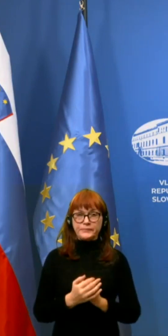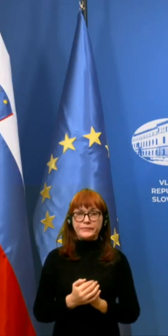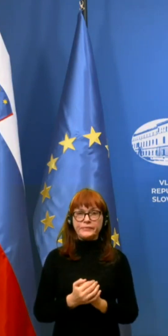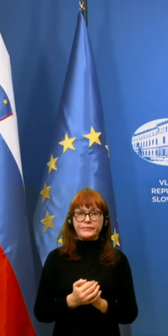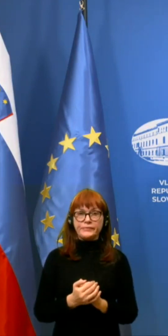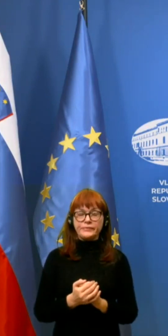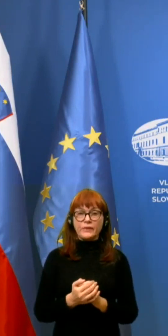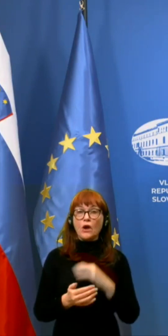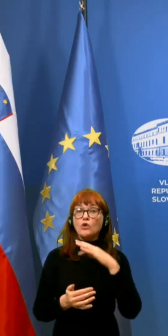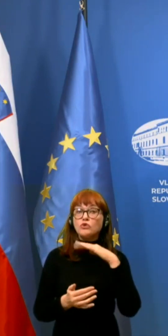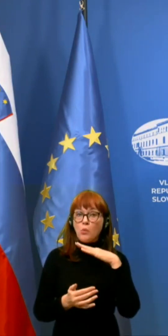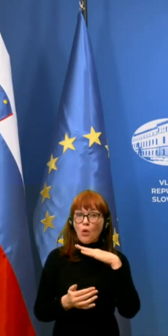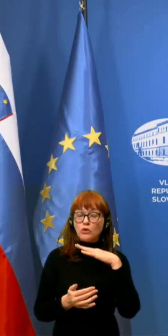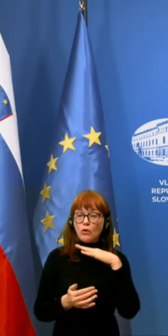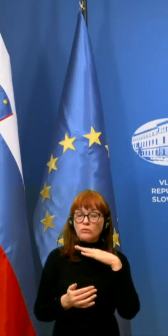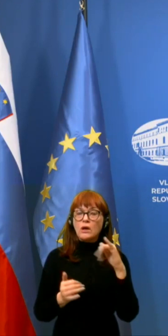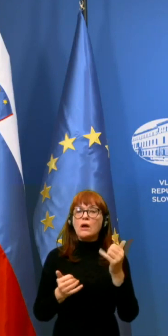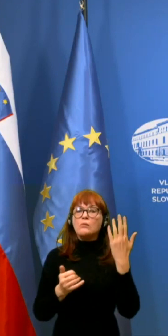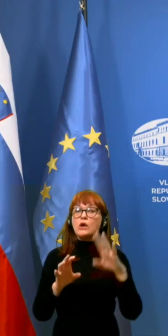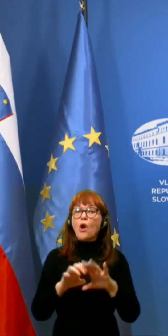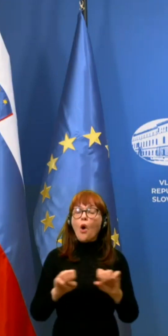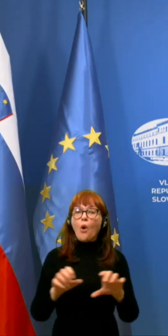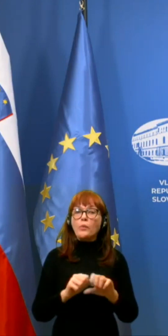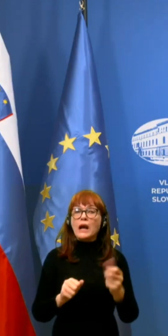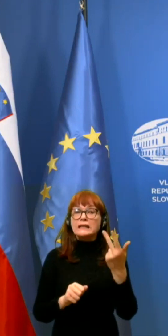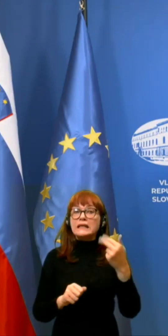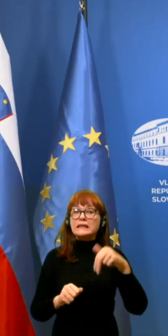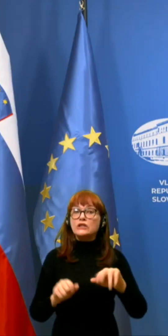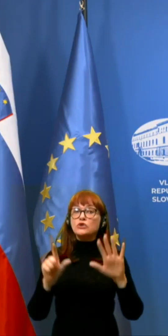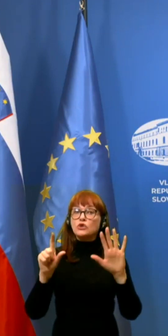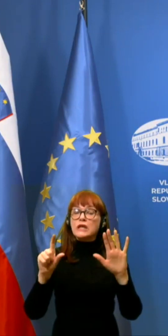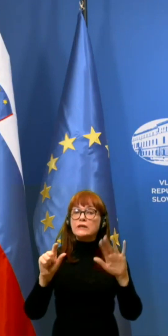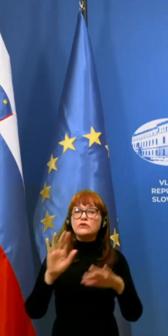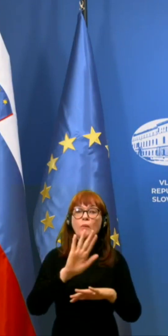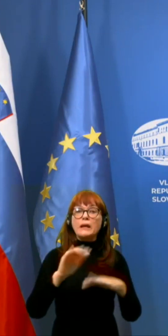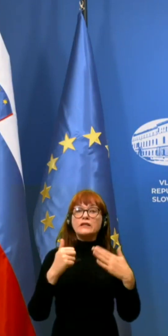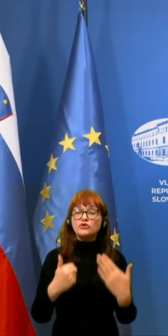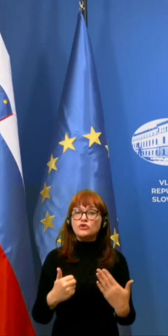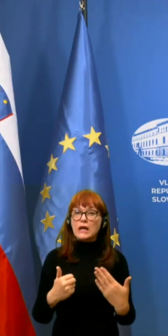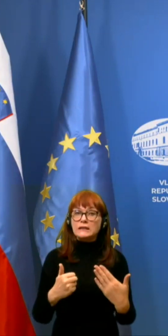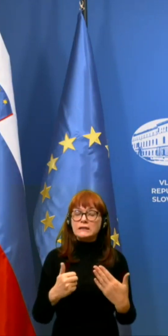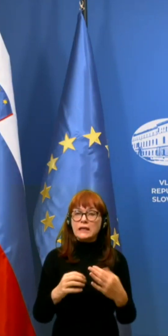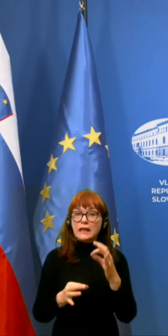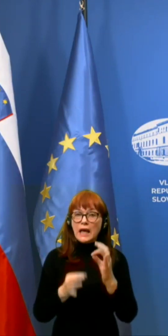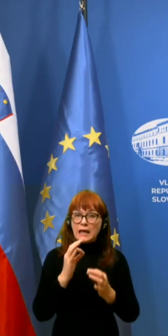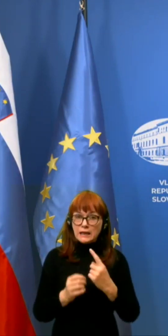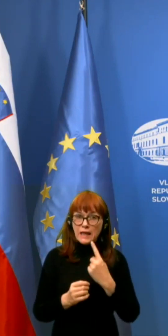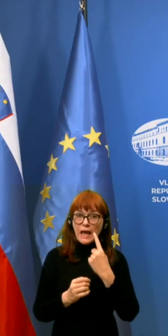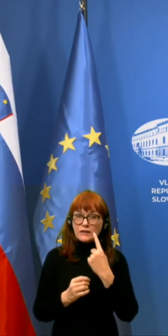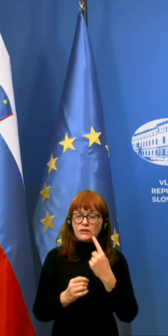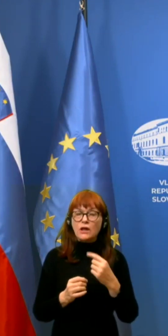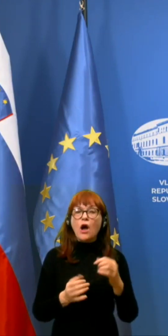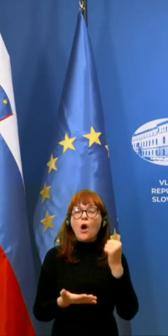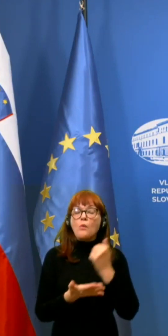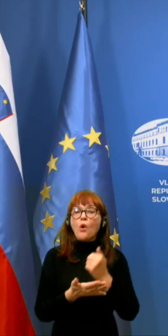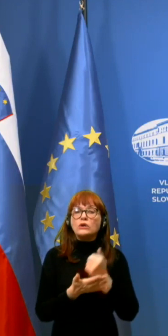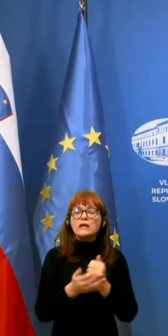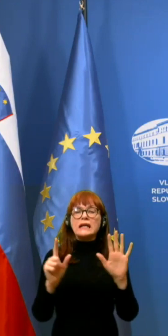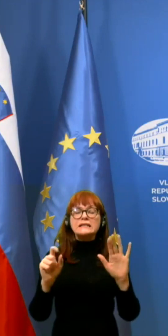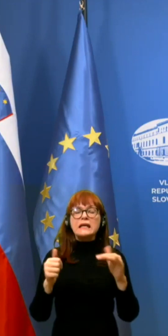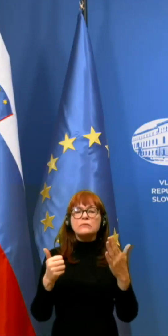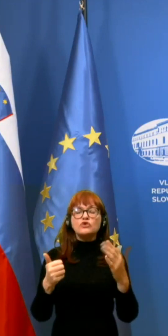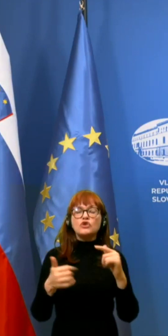V soboto je bilo opravljenih 3765 testiranj in potrjenih 726